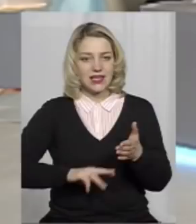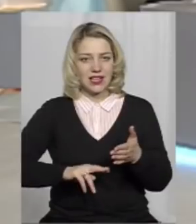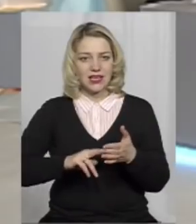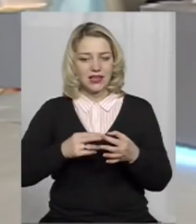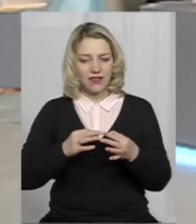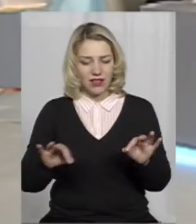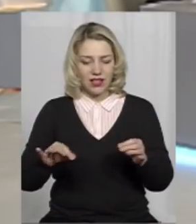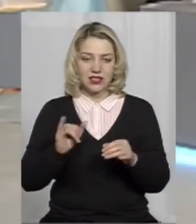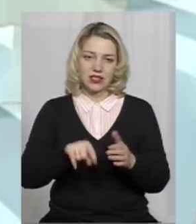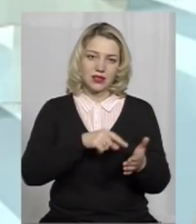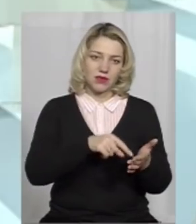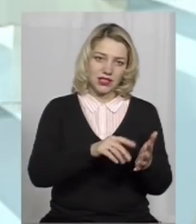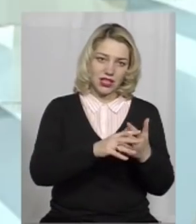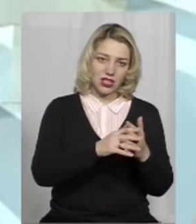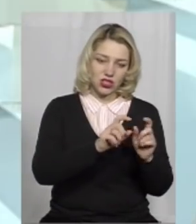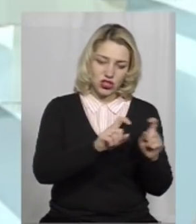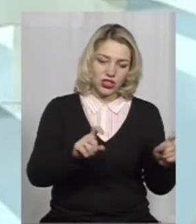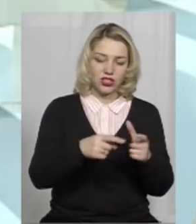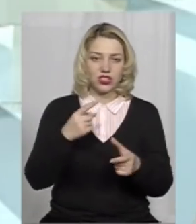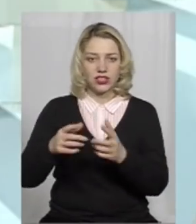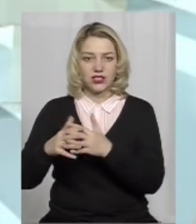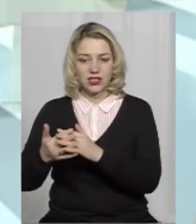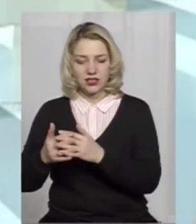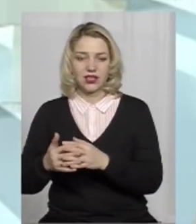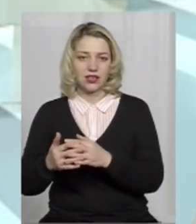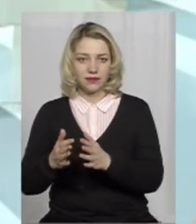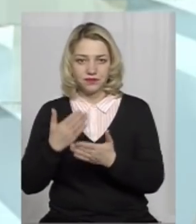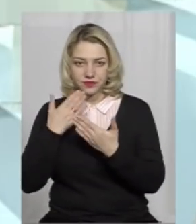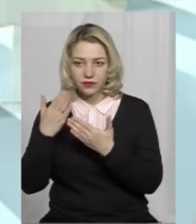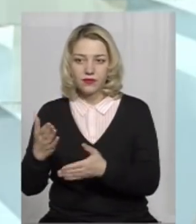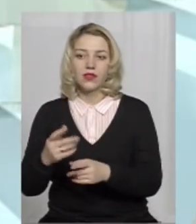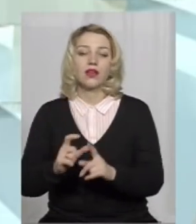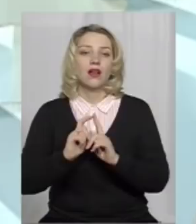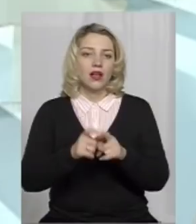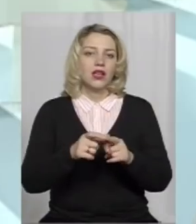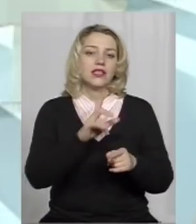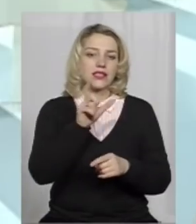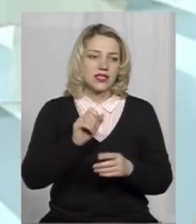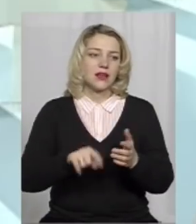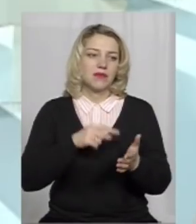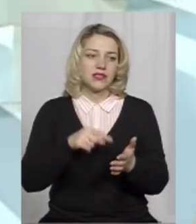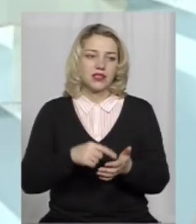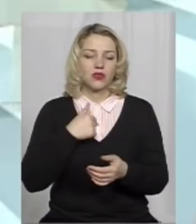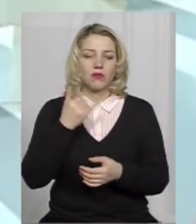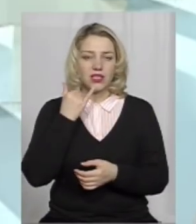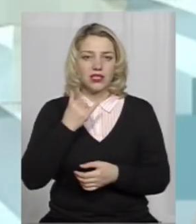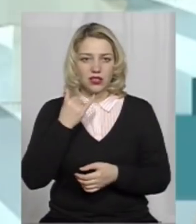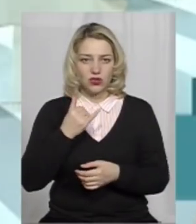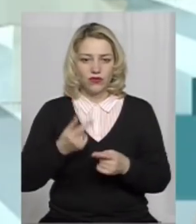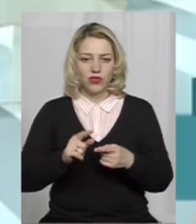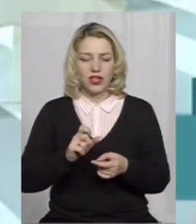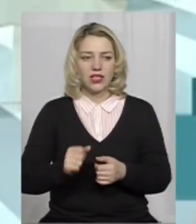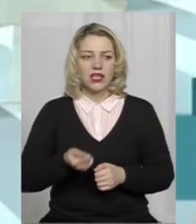міських чи слівських шкіл? З міських, звичайно. Ви знаєте, до мене телефонували кілька вчителів, які працюють перше,